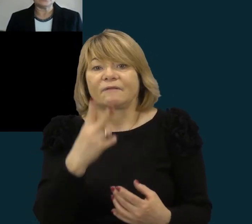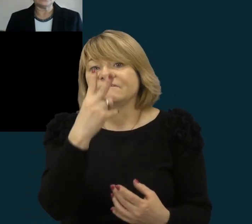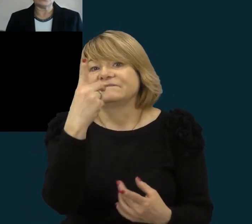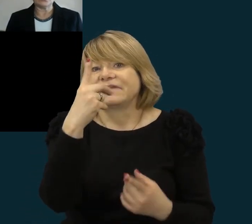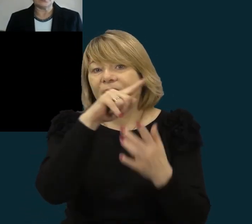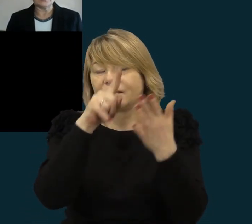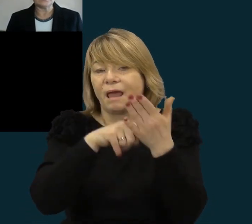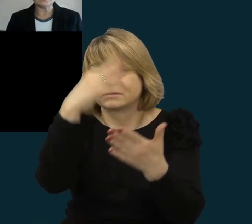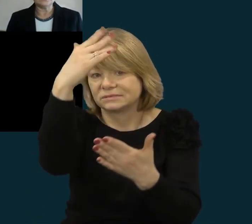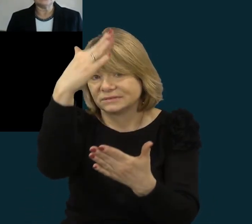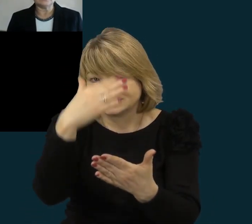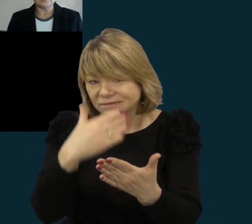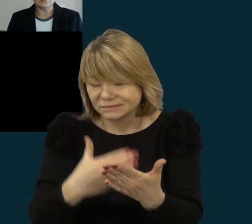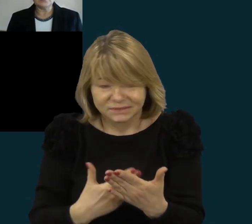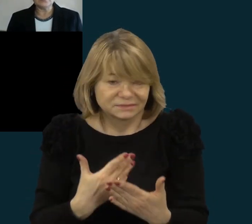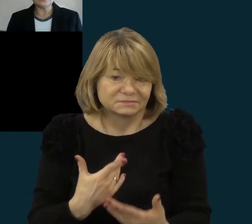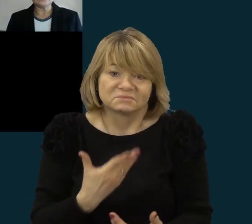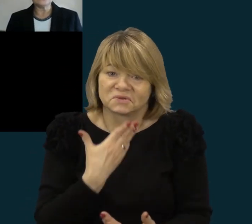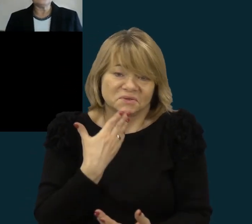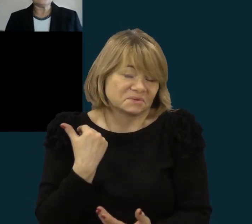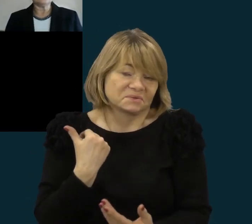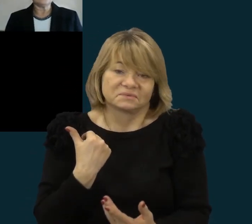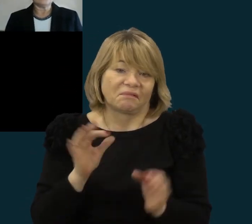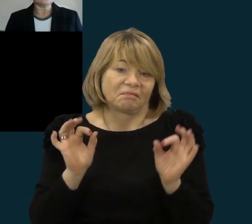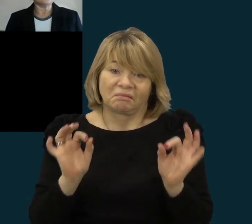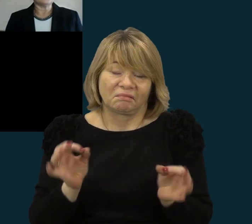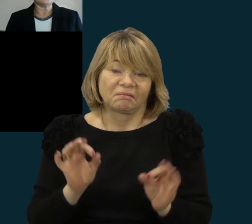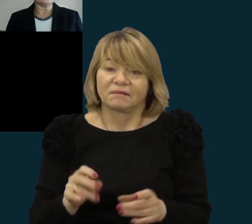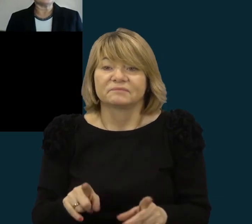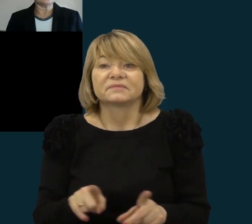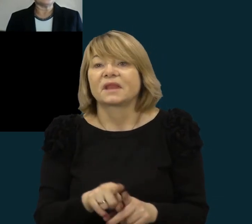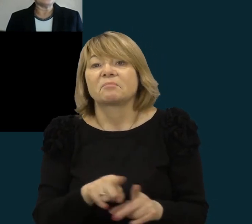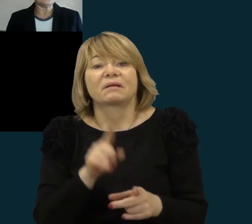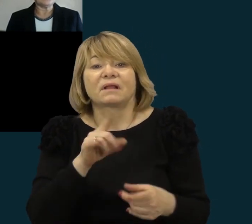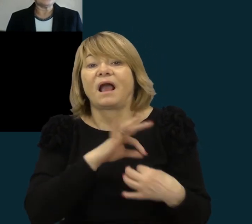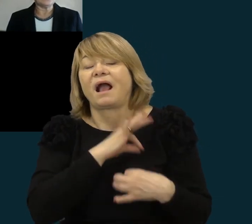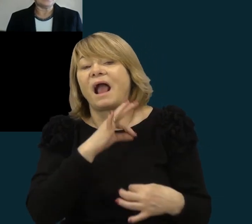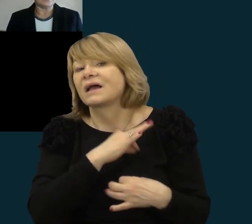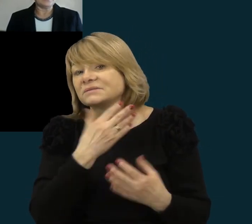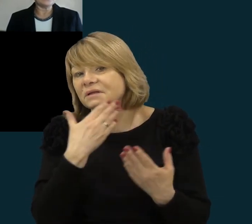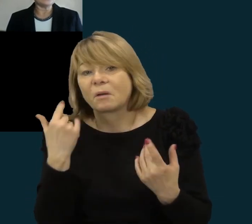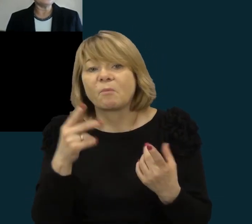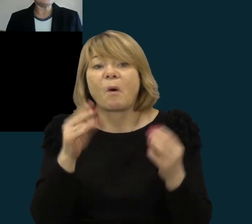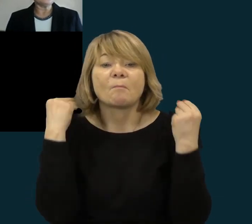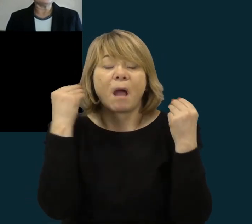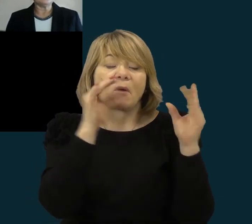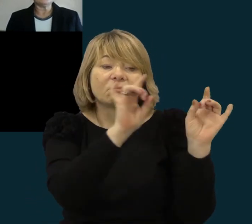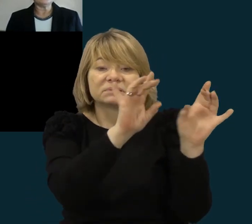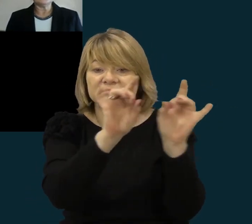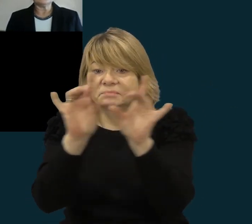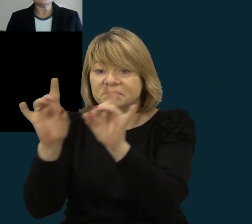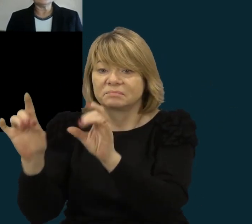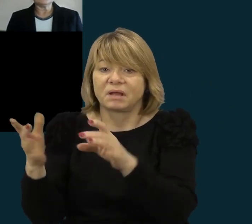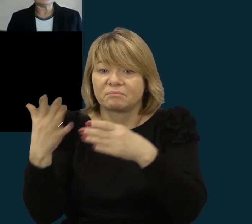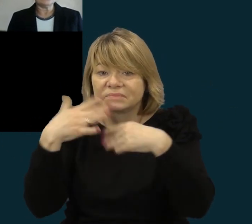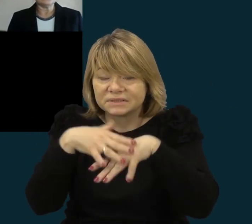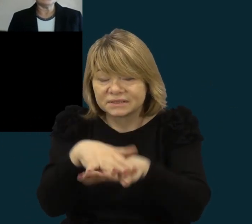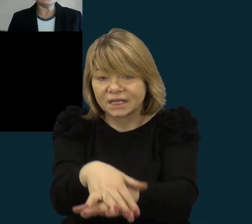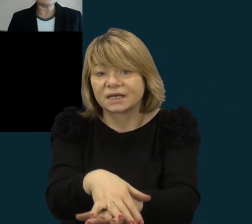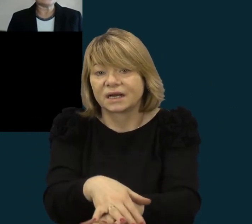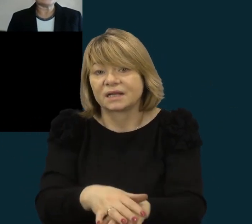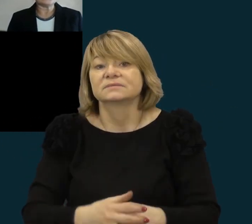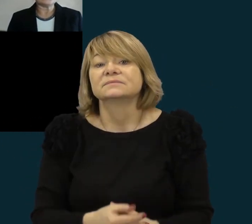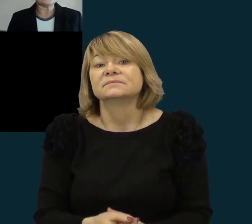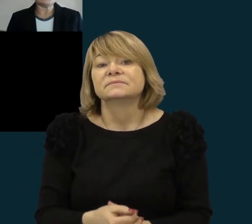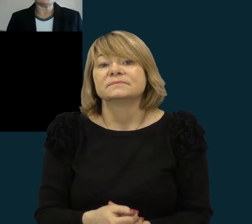užduoties klausimas, jų negasdino nei tą perdalykinę integraciją nieko. Ir tada jau,